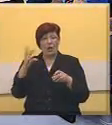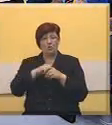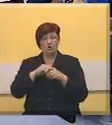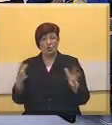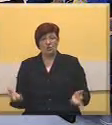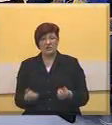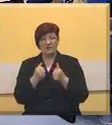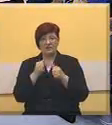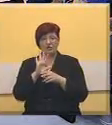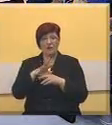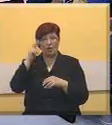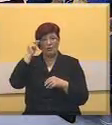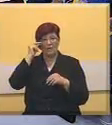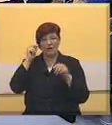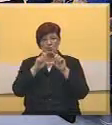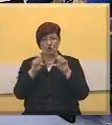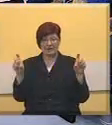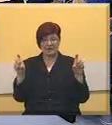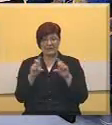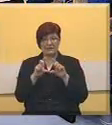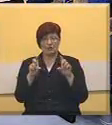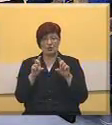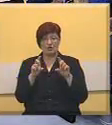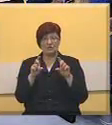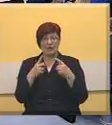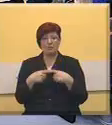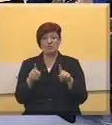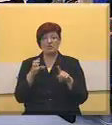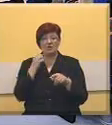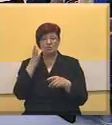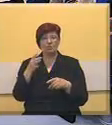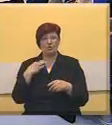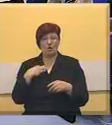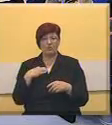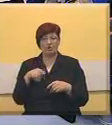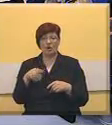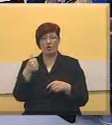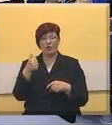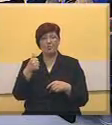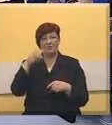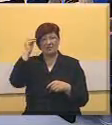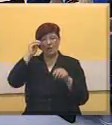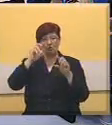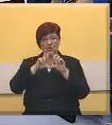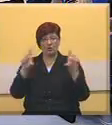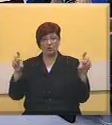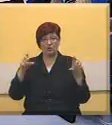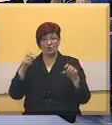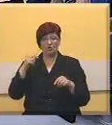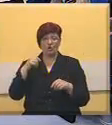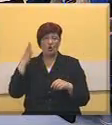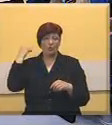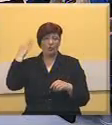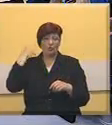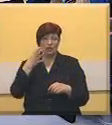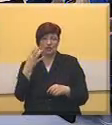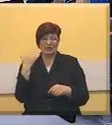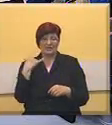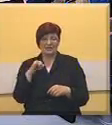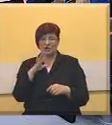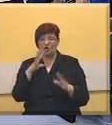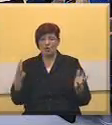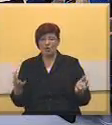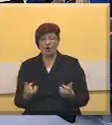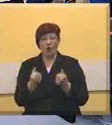osnivanju ovakve naučne institucije naročito kad uzmemo u obzir da je ovo prvi naučni institut u proteklih 40 godina koji je